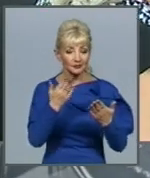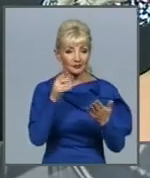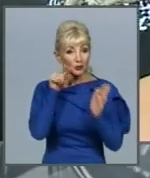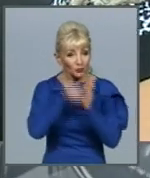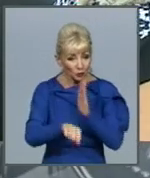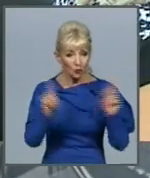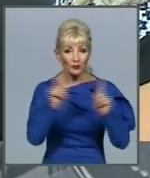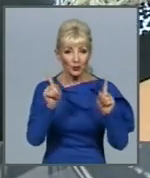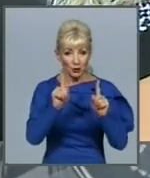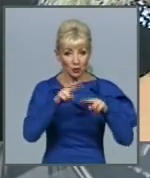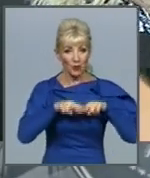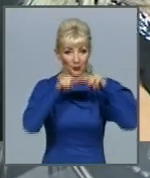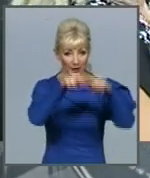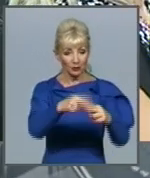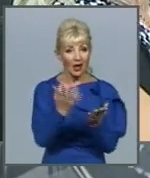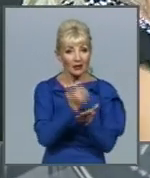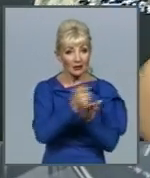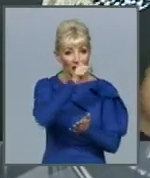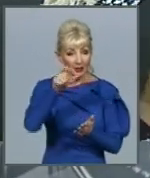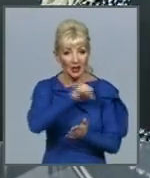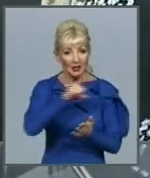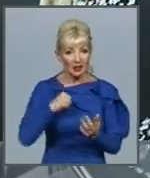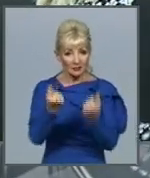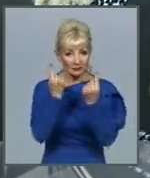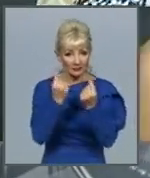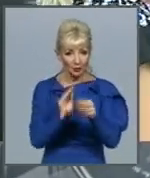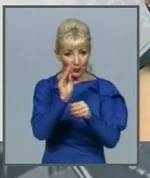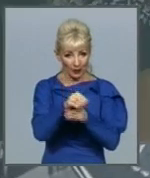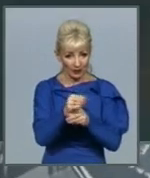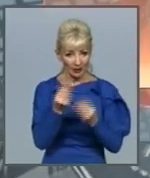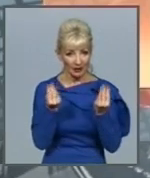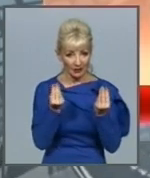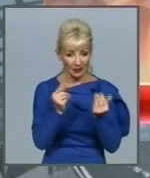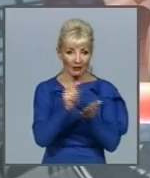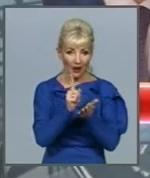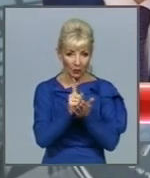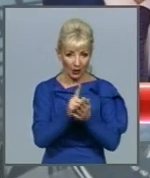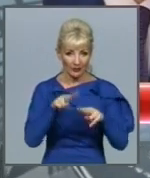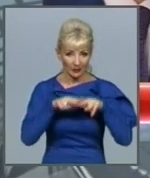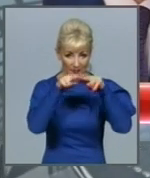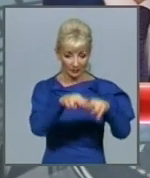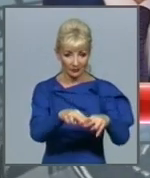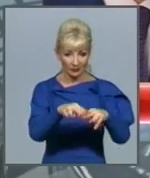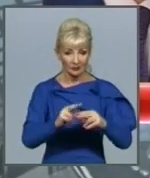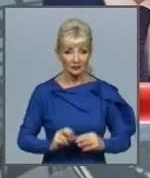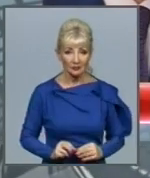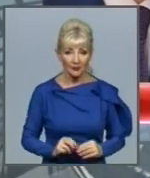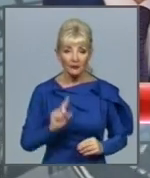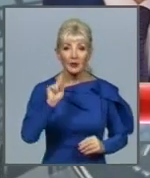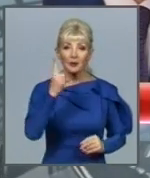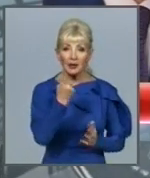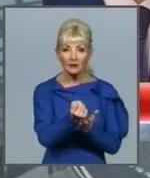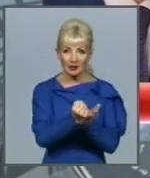заробітчан – одні із найбільш вагомих додаткових джерел податкових надходжень. Перший резерв – це 12